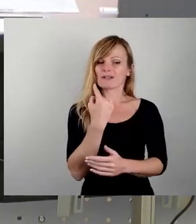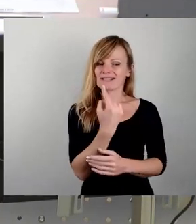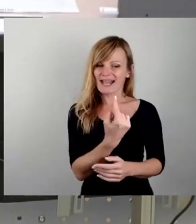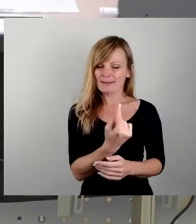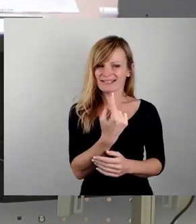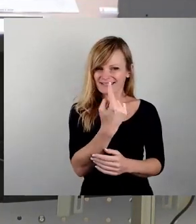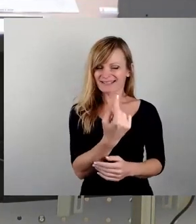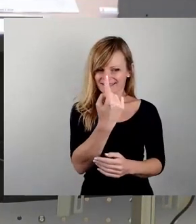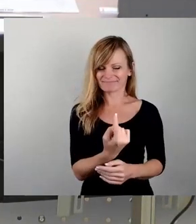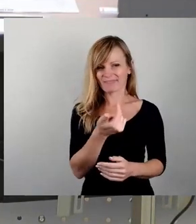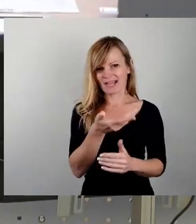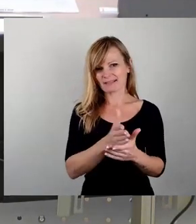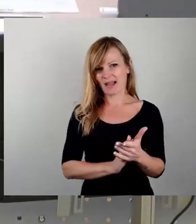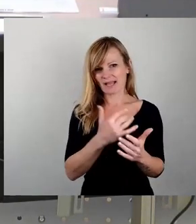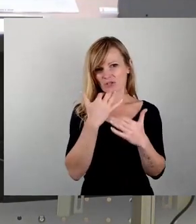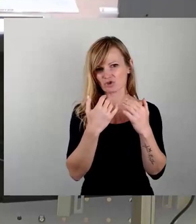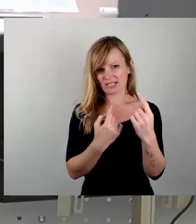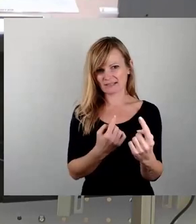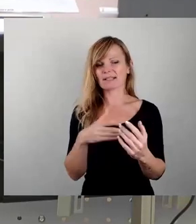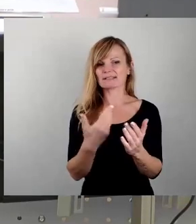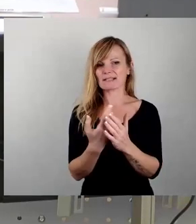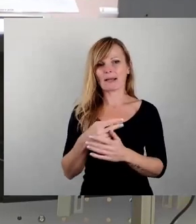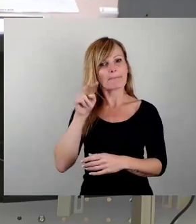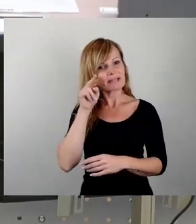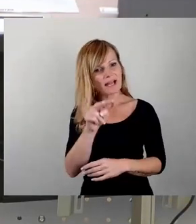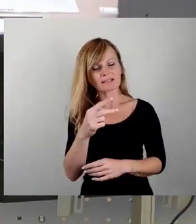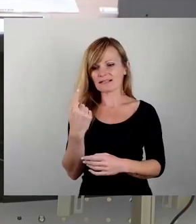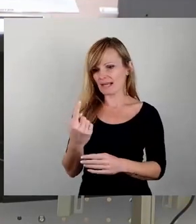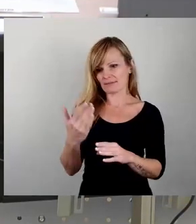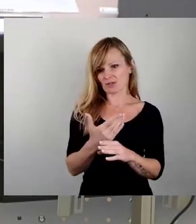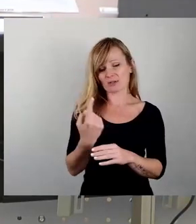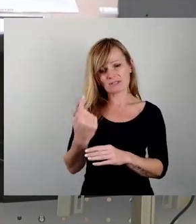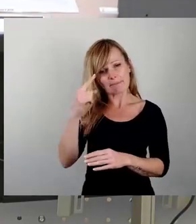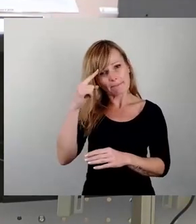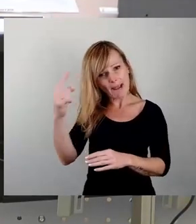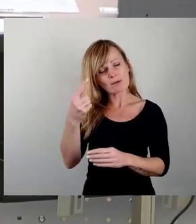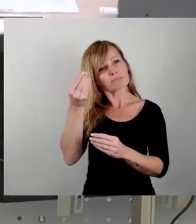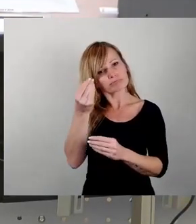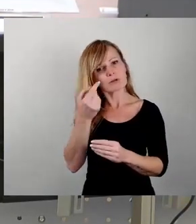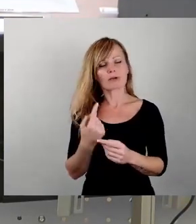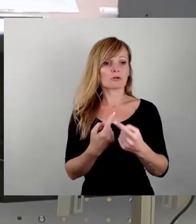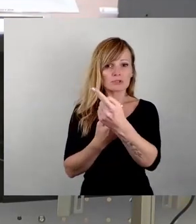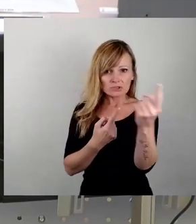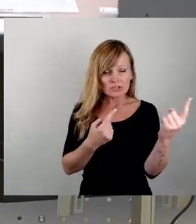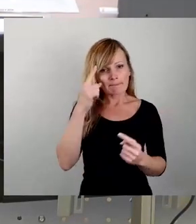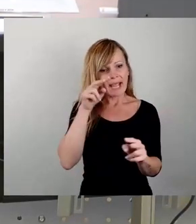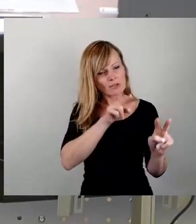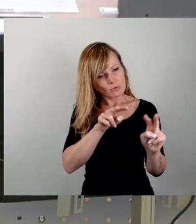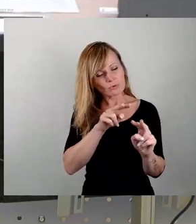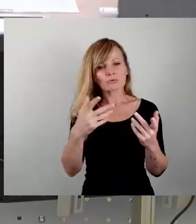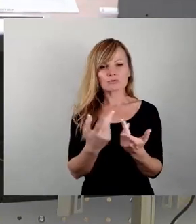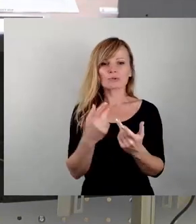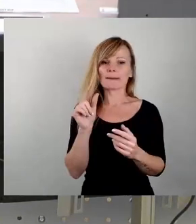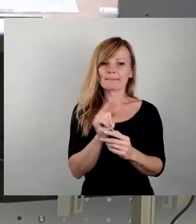sollten wir es dem Betrachter selbst überlassen, dass er sich eine Meinung bildet oder sie sich eine Meinung bildet, wenn ich es mal ganz klein wenig